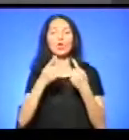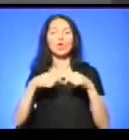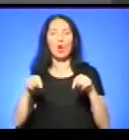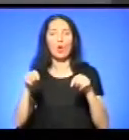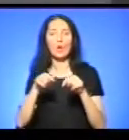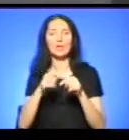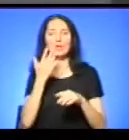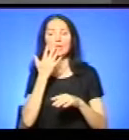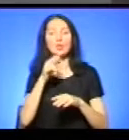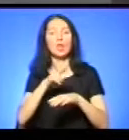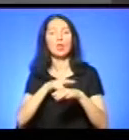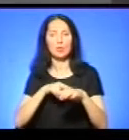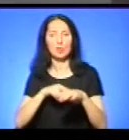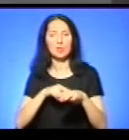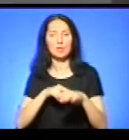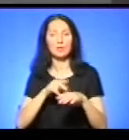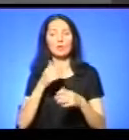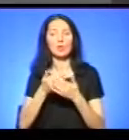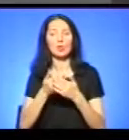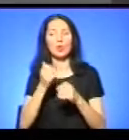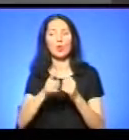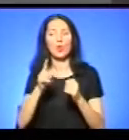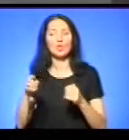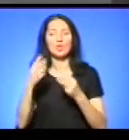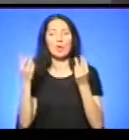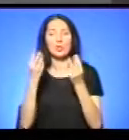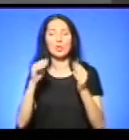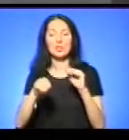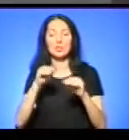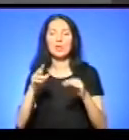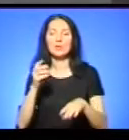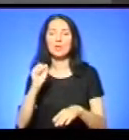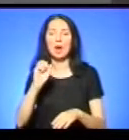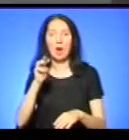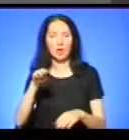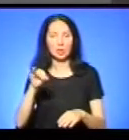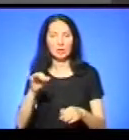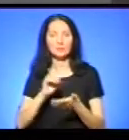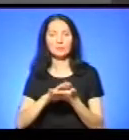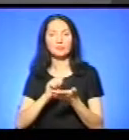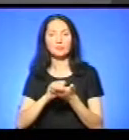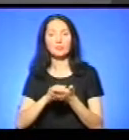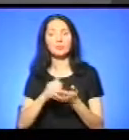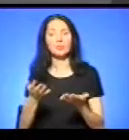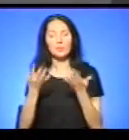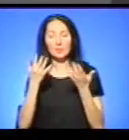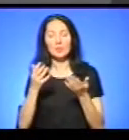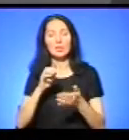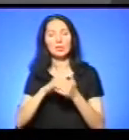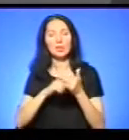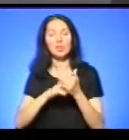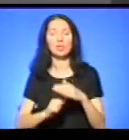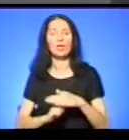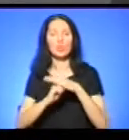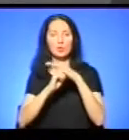національної поліції. Тобто, по кожній пожежі складаються акти і, відповідно, зустановлюється причина. В основному,